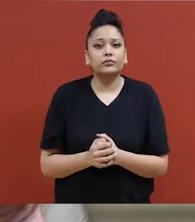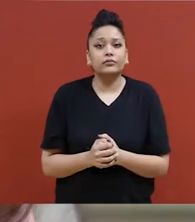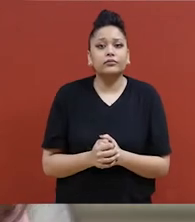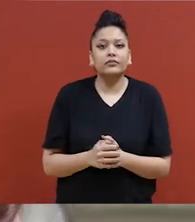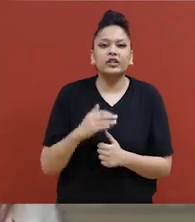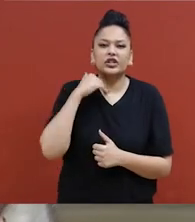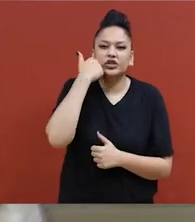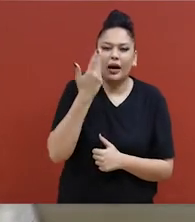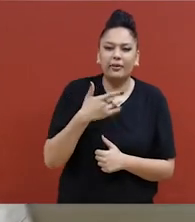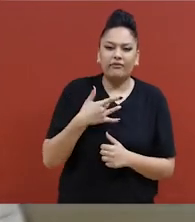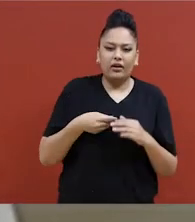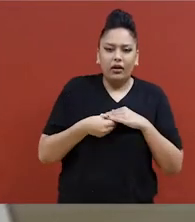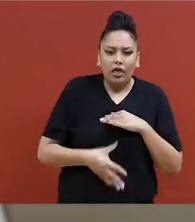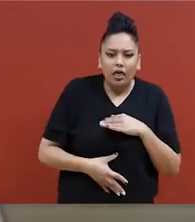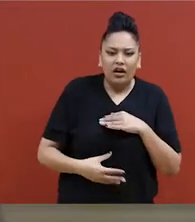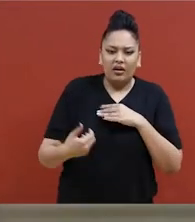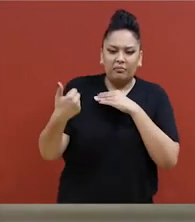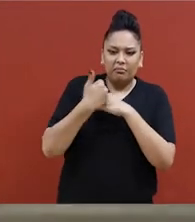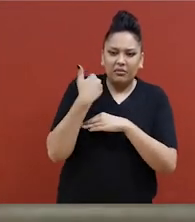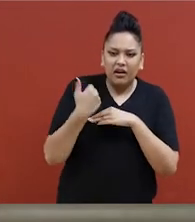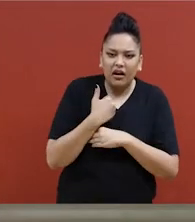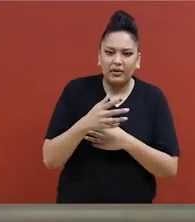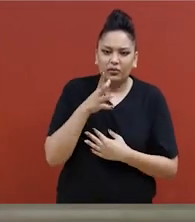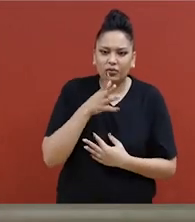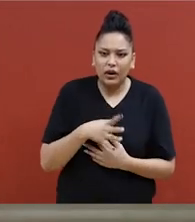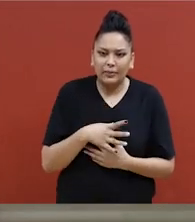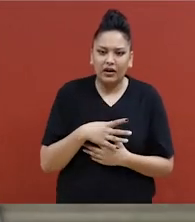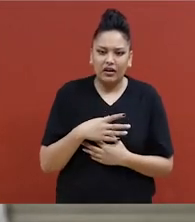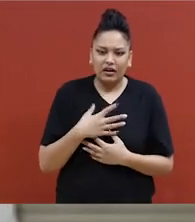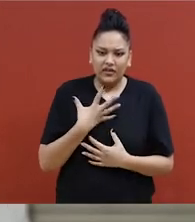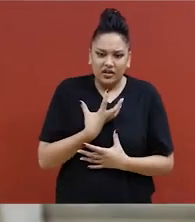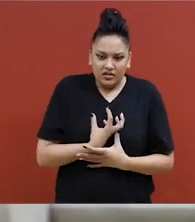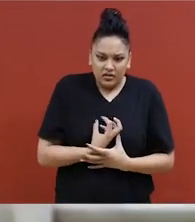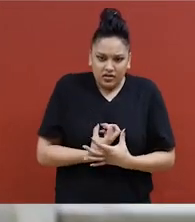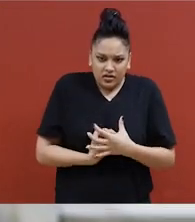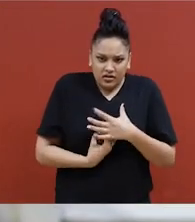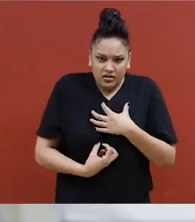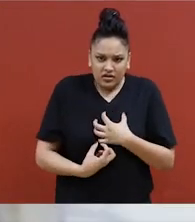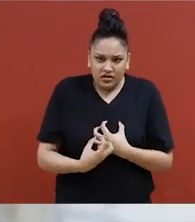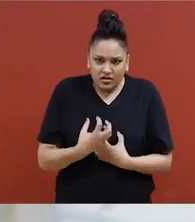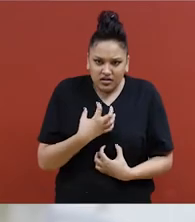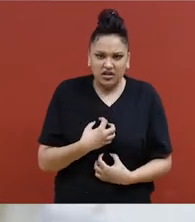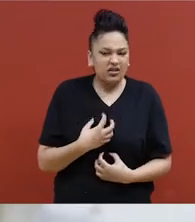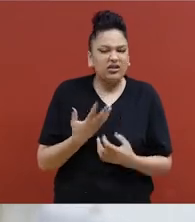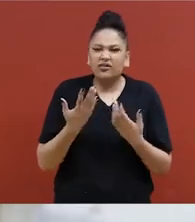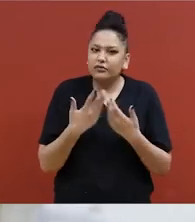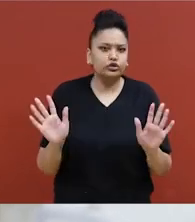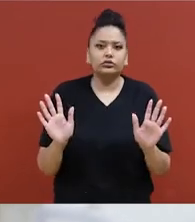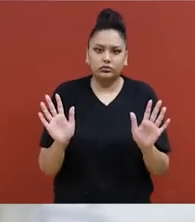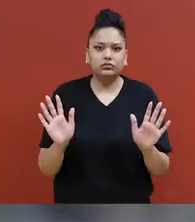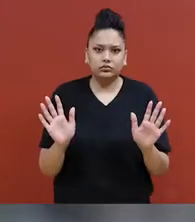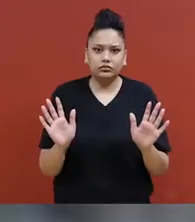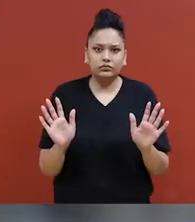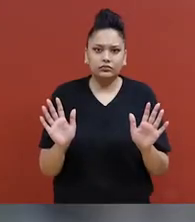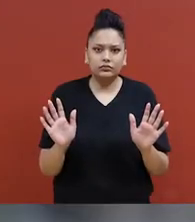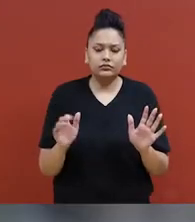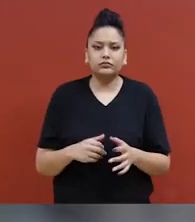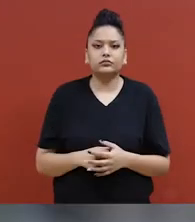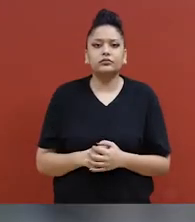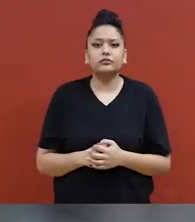Et donc, la honte et le blâme que nous toutes en tant que femmes intériorisons est ce qu'on veut réfuter.